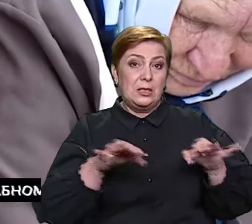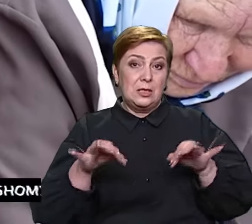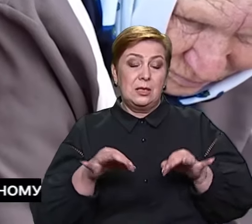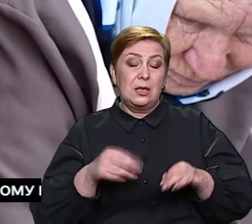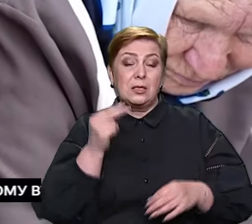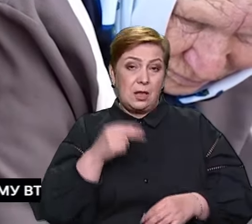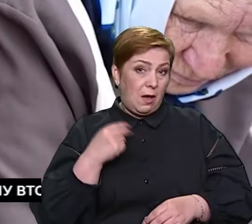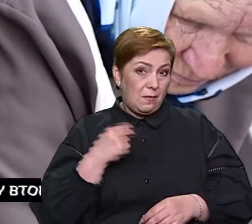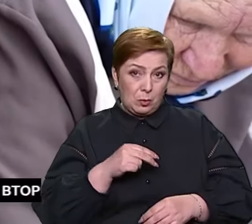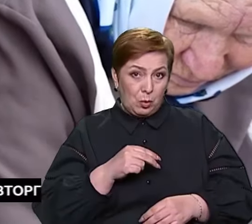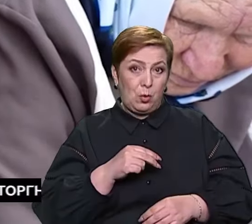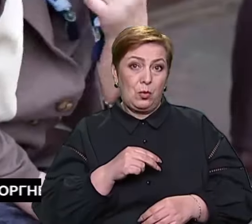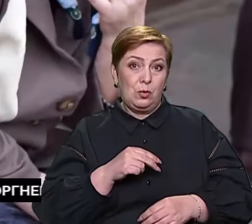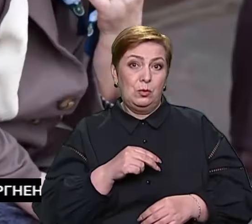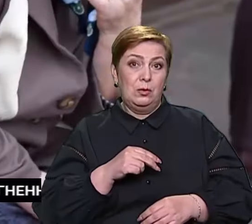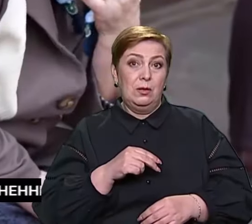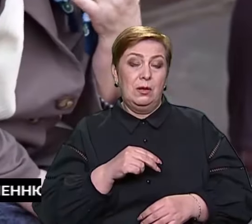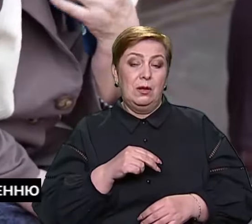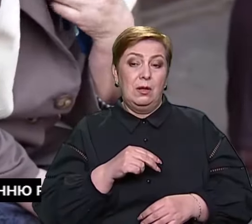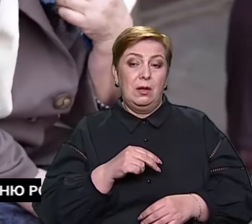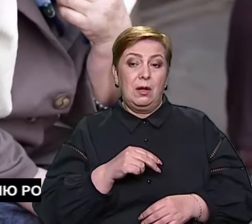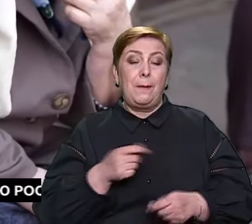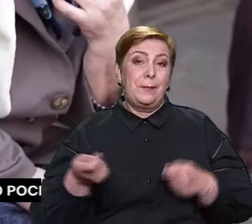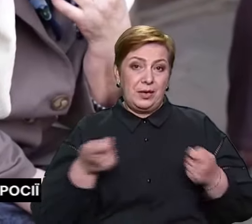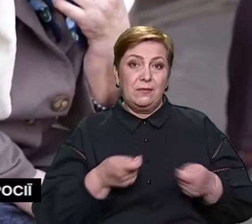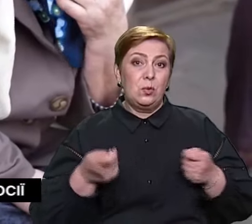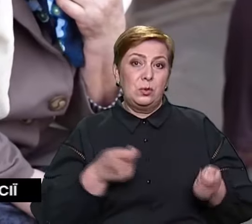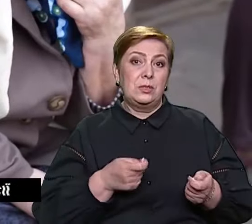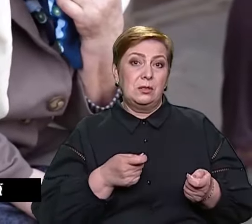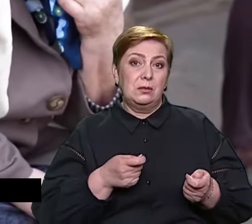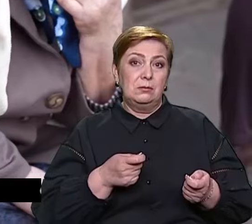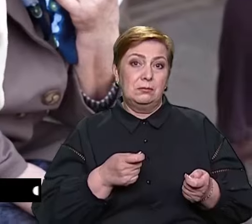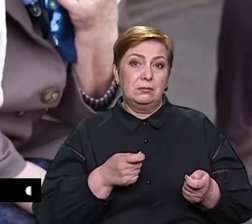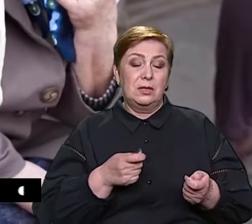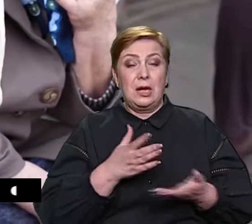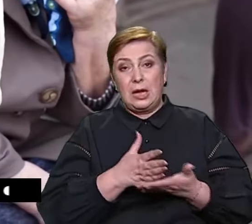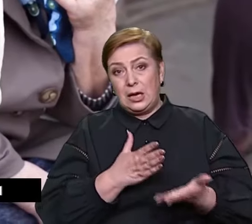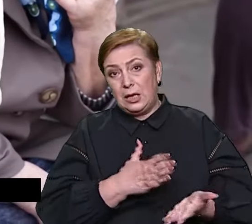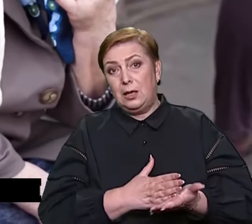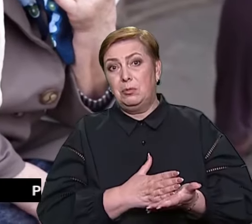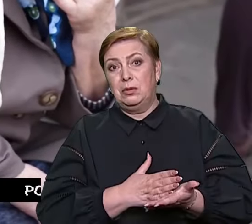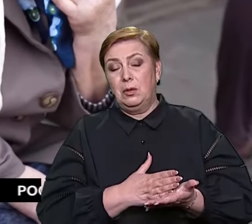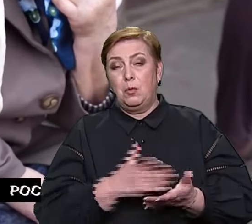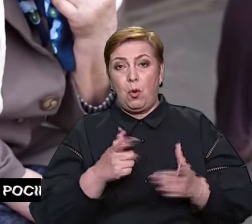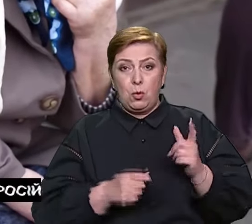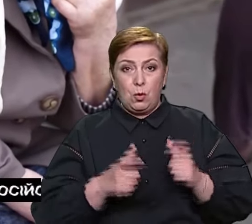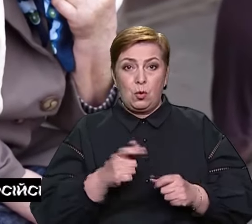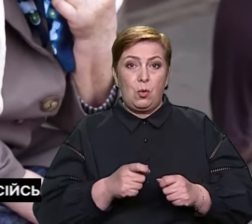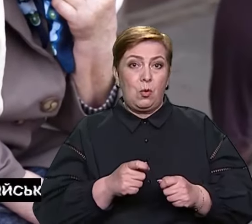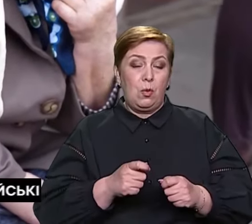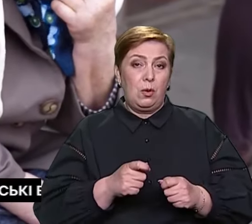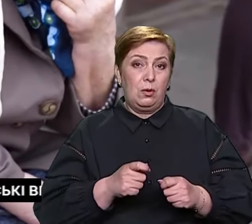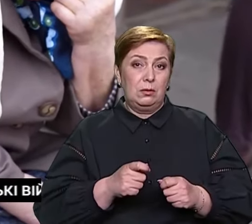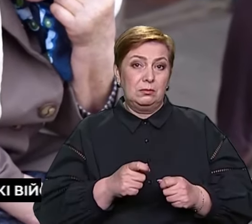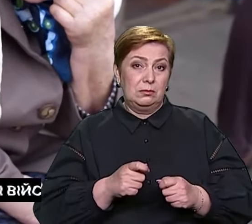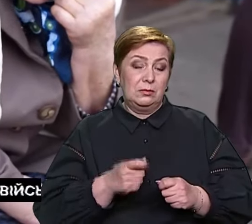Слава Богу, ті жінці. Ні, привоза. Там хліб, молоко, там все там